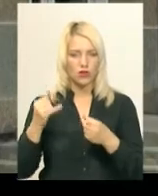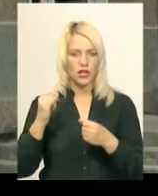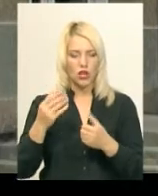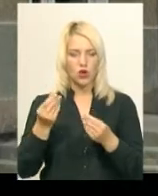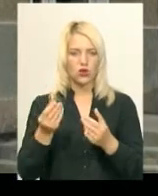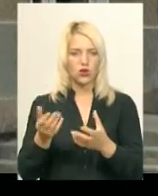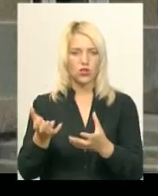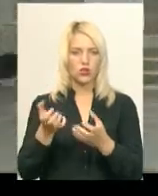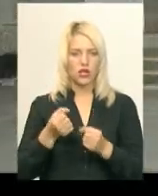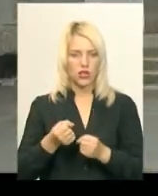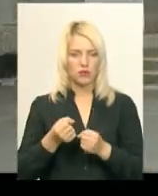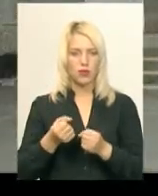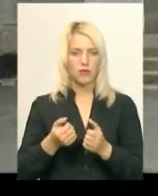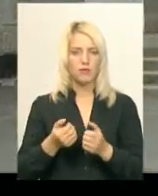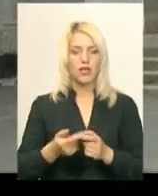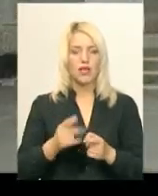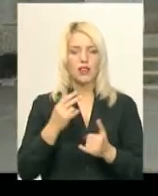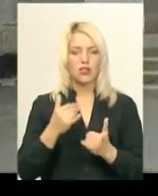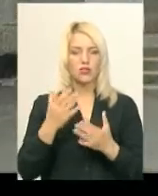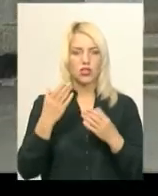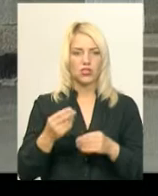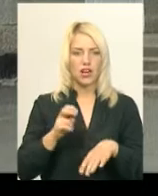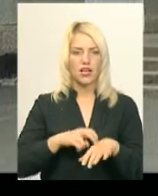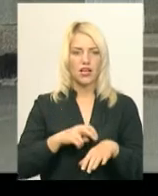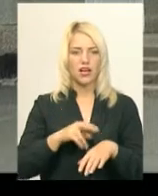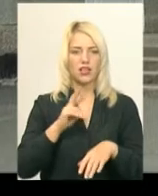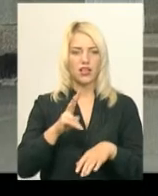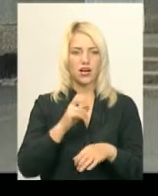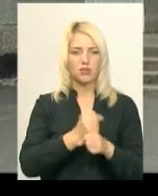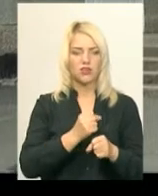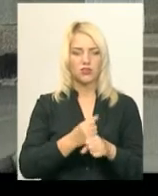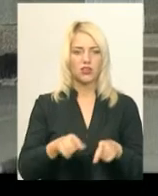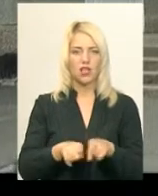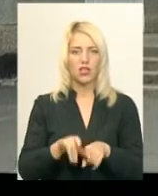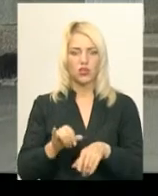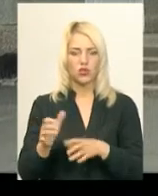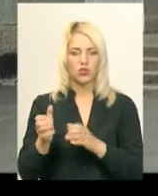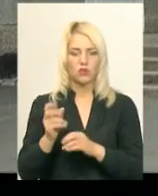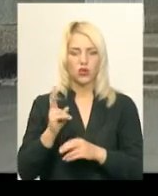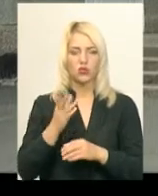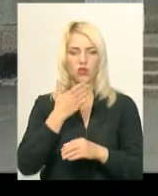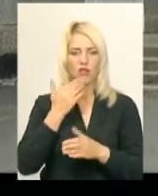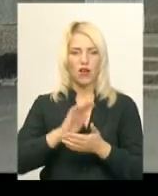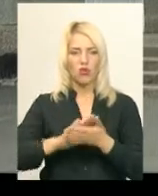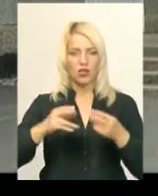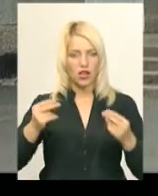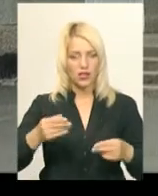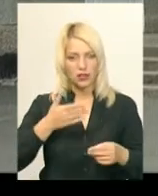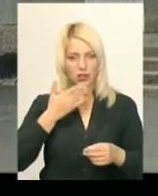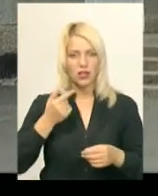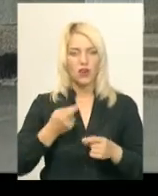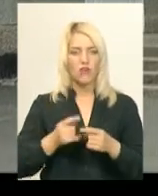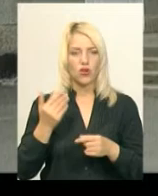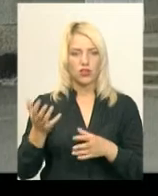гроші пішли за пацієнтом. На сьогоднішній день лікарі вже отримують, як працюють, так і отримують. Тобто ті лікарі, які не уклали багато декларацій,